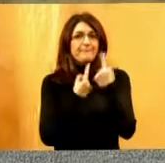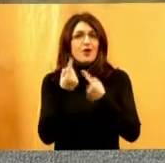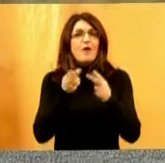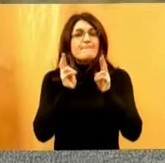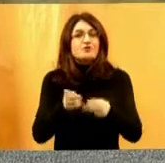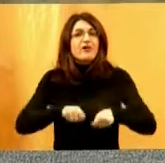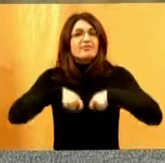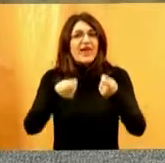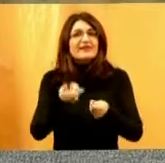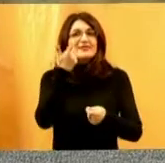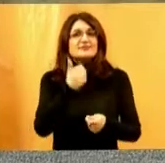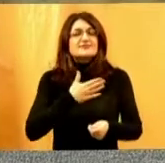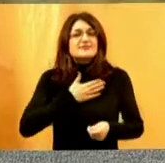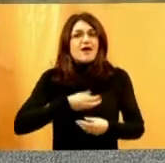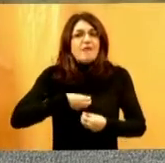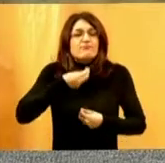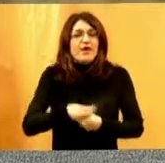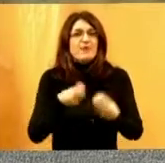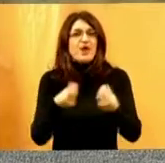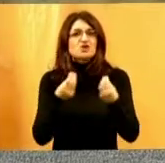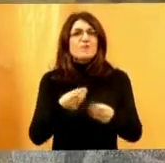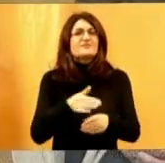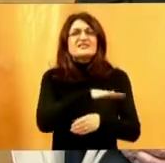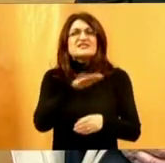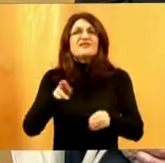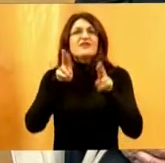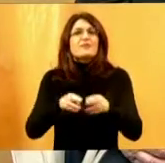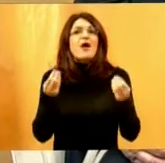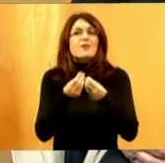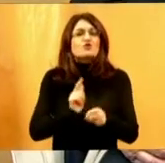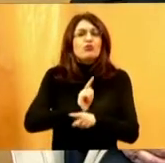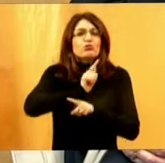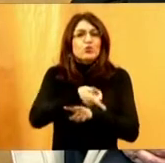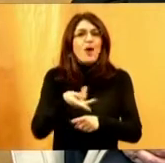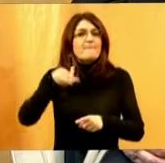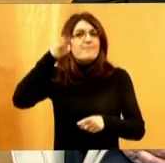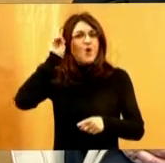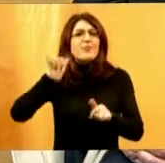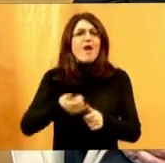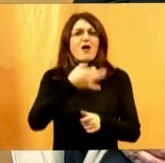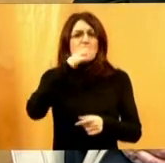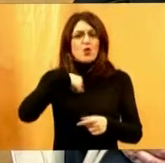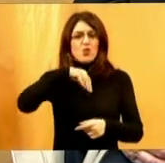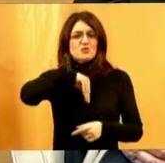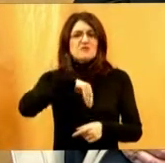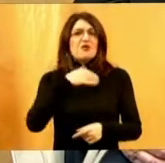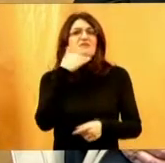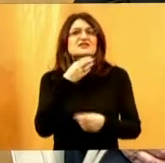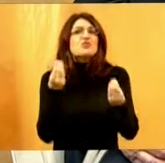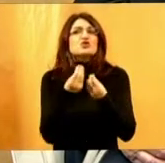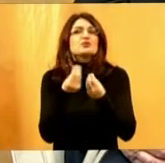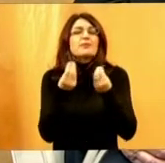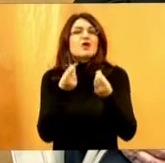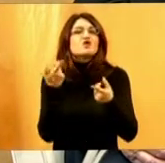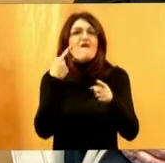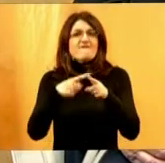iz sebe ono što je najbolje. A svi imamo nešto. imamo preostale mogućnosti. I svi imamo neko najbolje u sebi, unatočevo nećemu što nemamo.